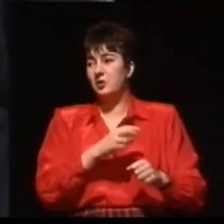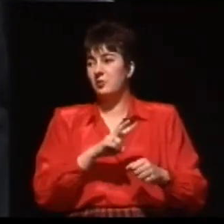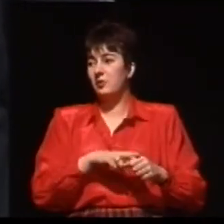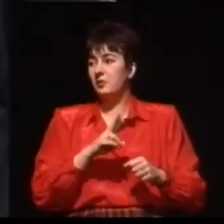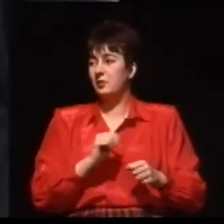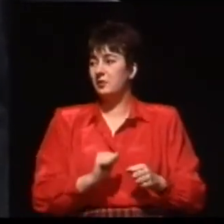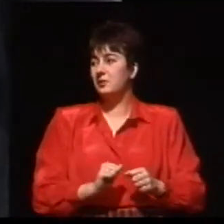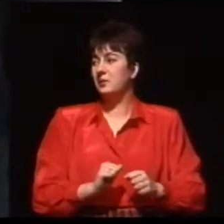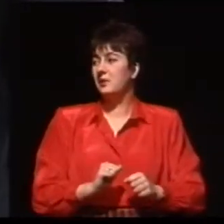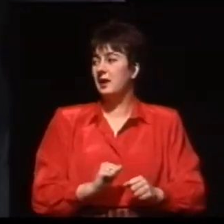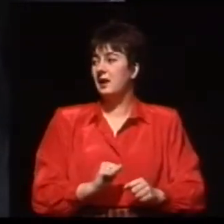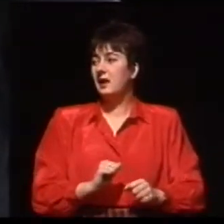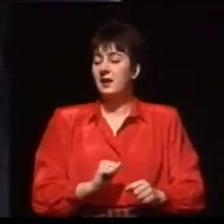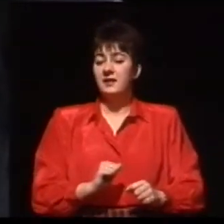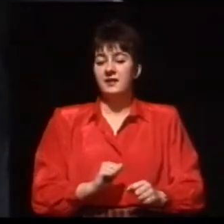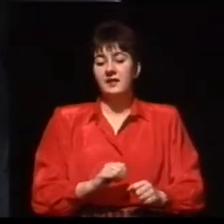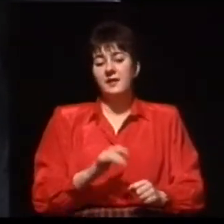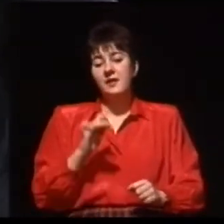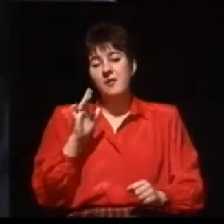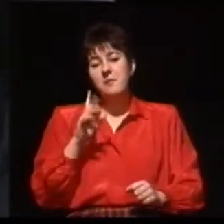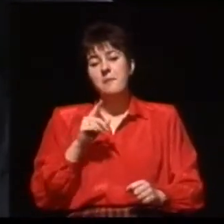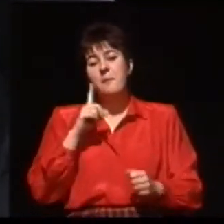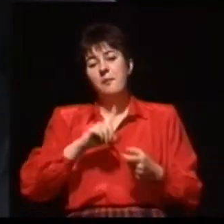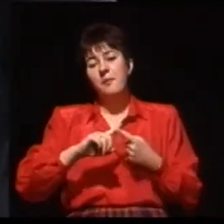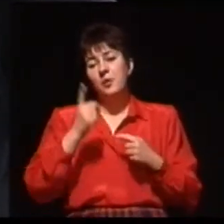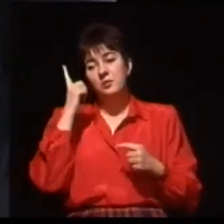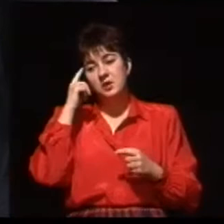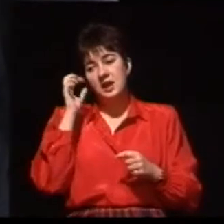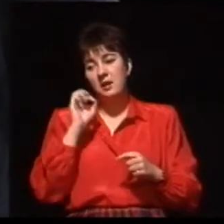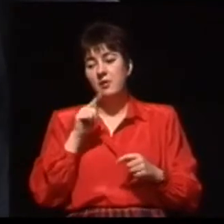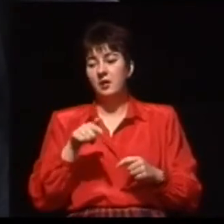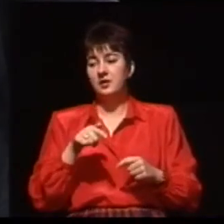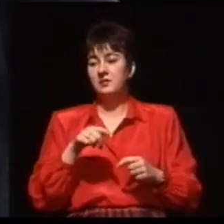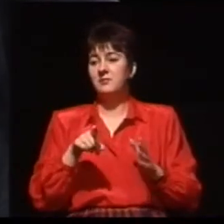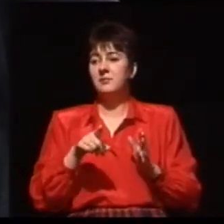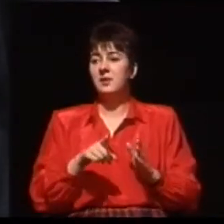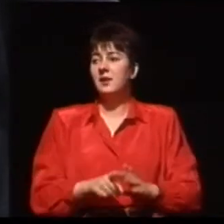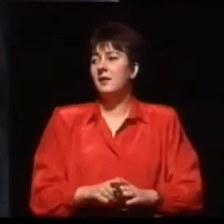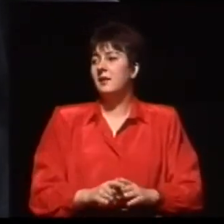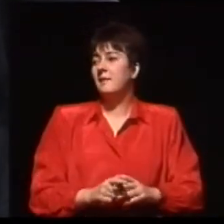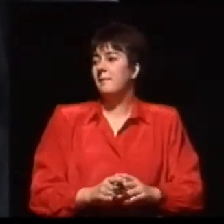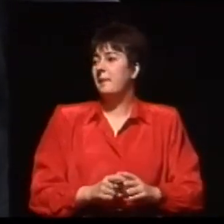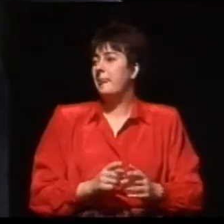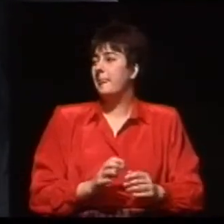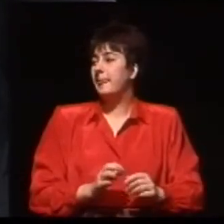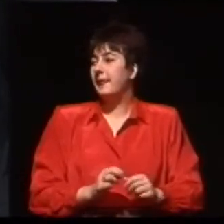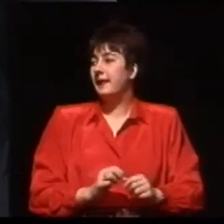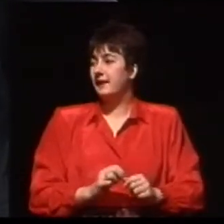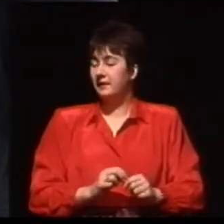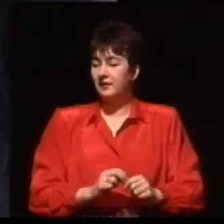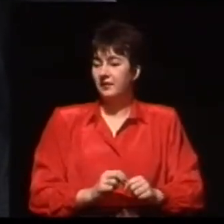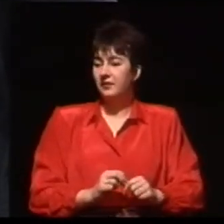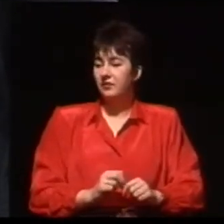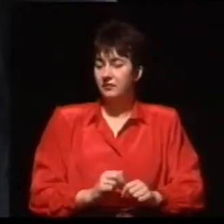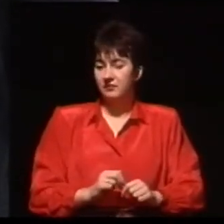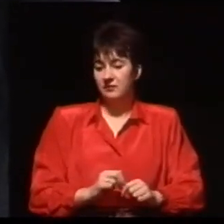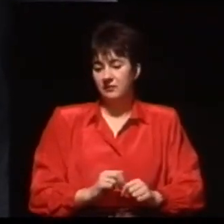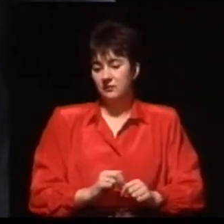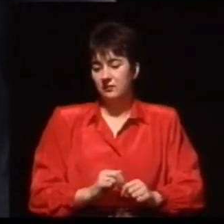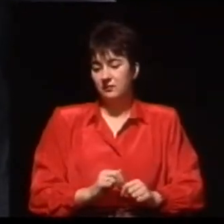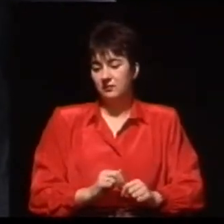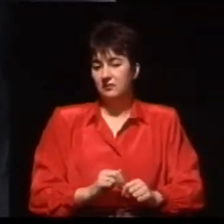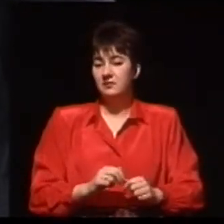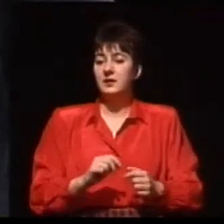że zjawisko stymulacji elektrycznej można wykorzystać i w ten sposób do osoby niesłyszącej doprowadzić dźwięki z otoczenia wpadł